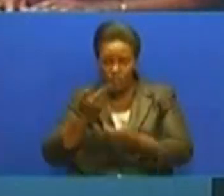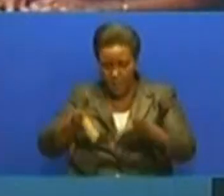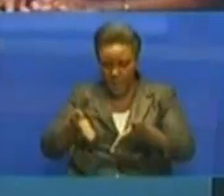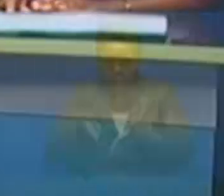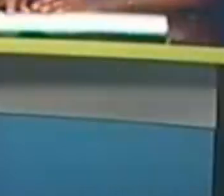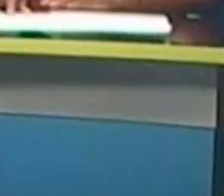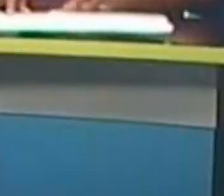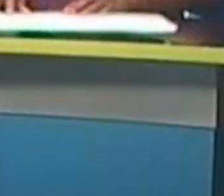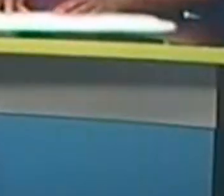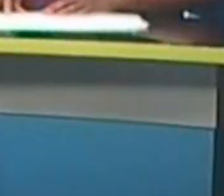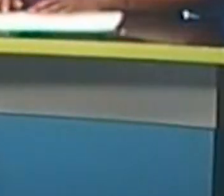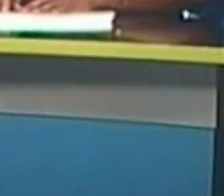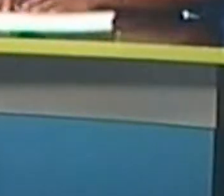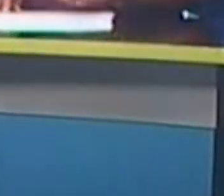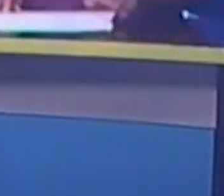tarifeti wa habari.